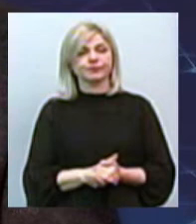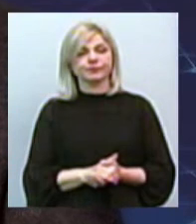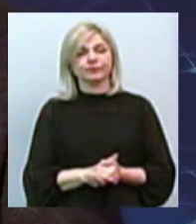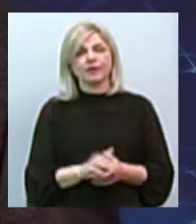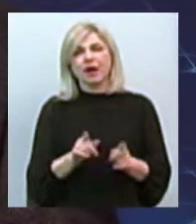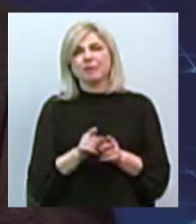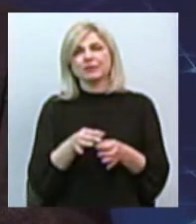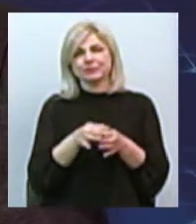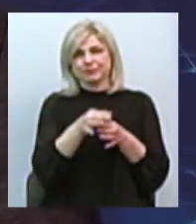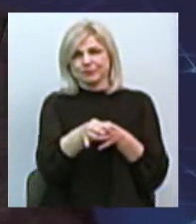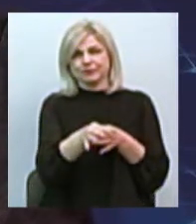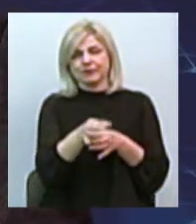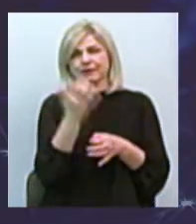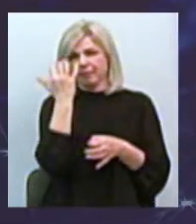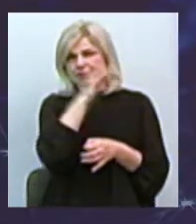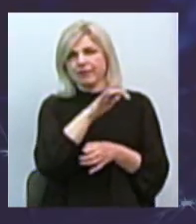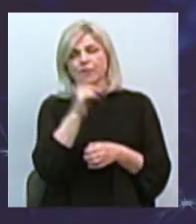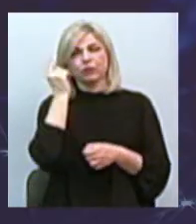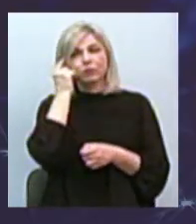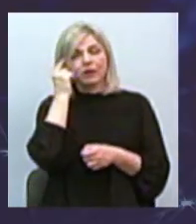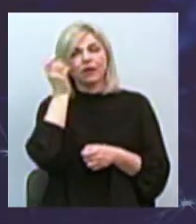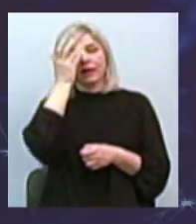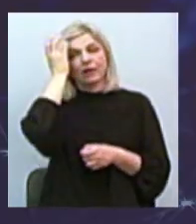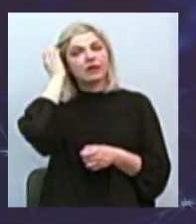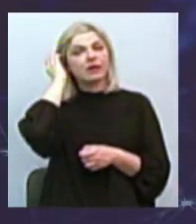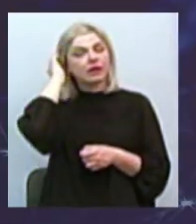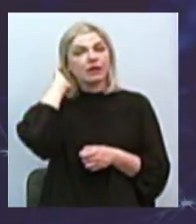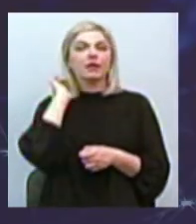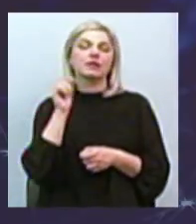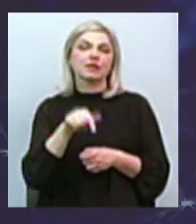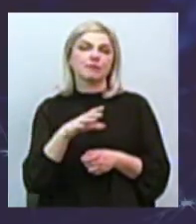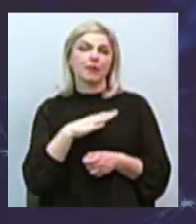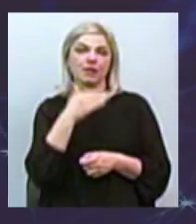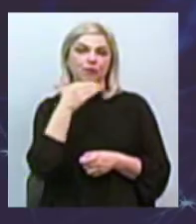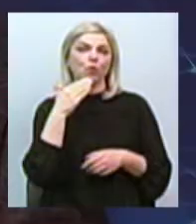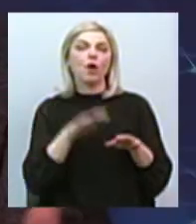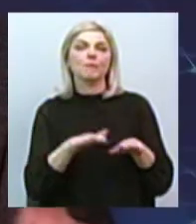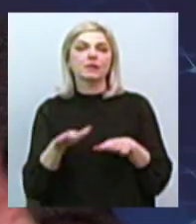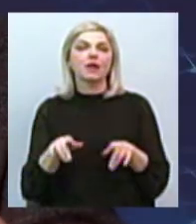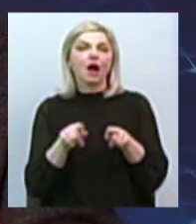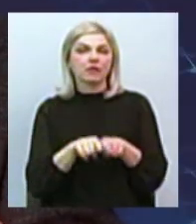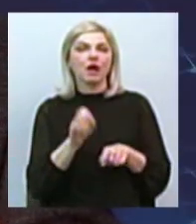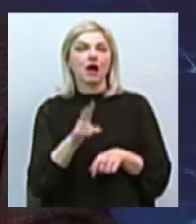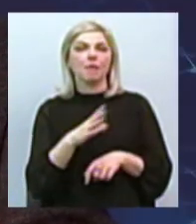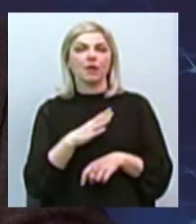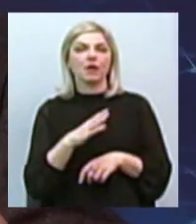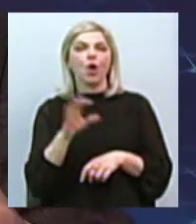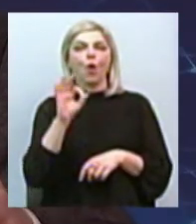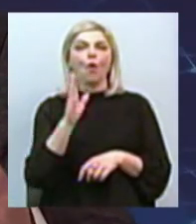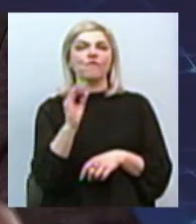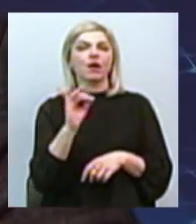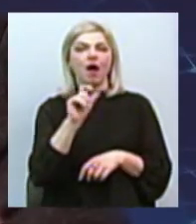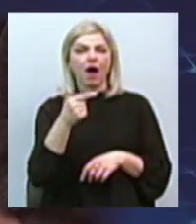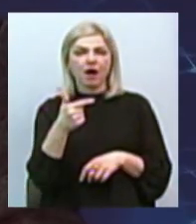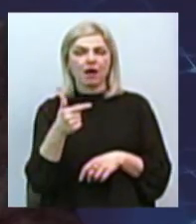провінцію. В провінцію, да, і міно в провінцію. І тут було немало міст, таких, як в той же самій Богдановці. Це овраги, от,